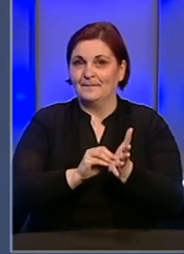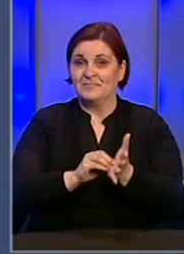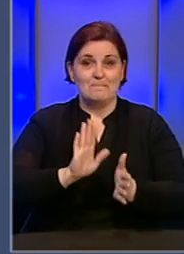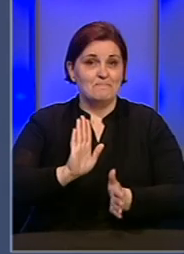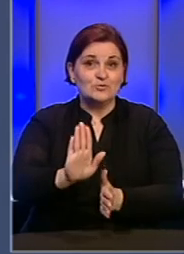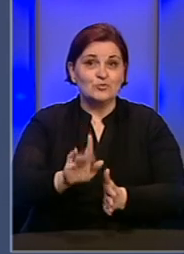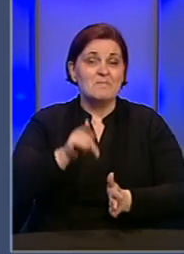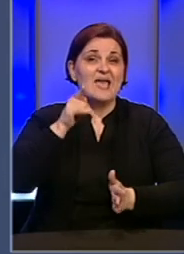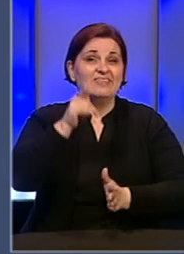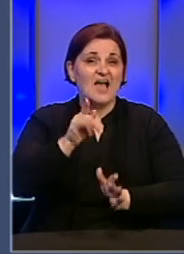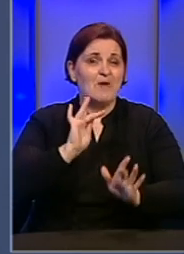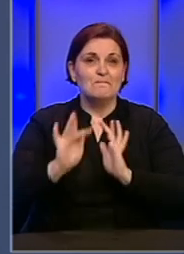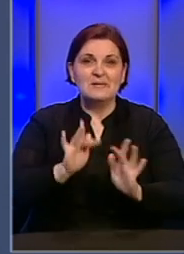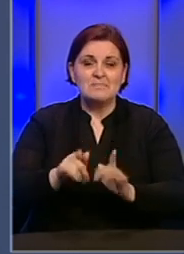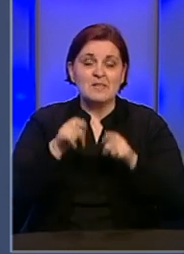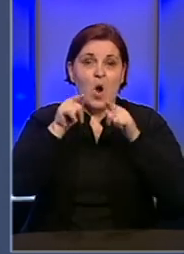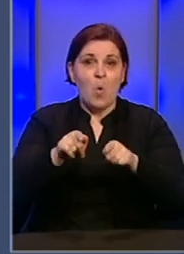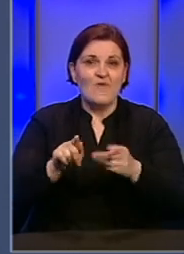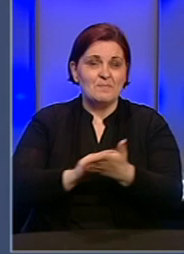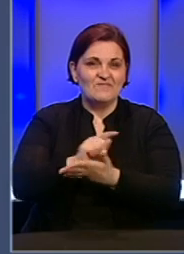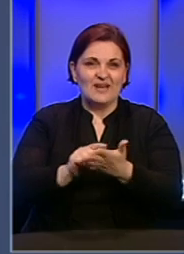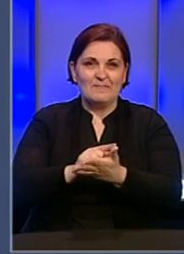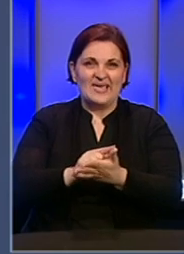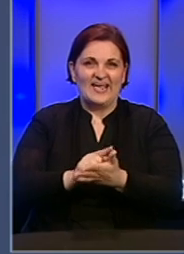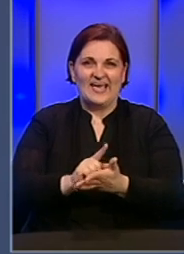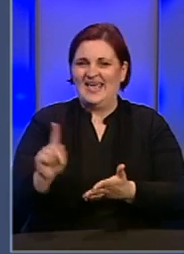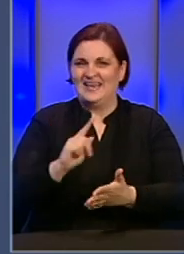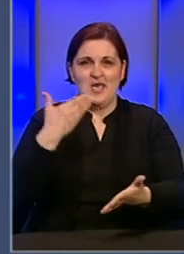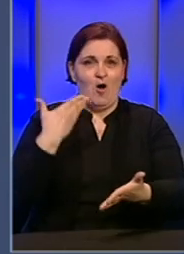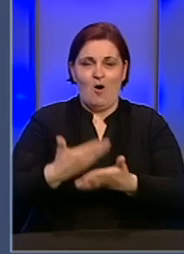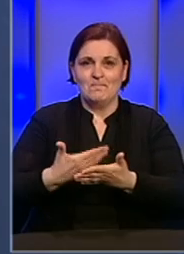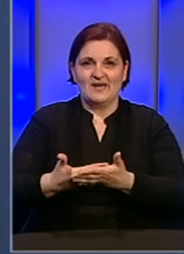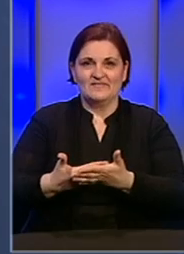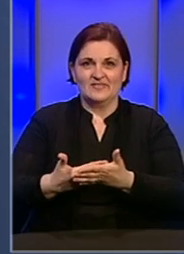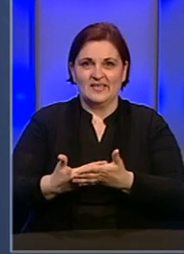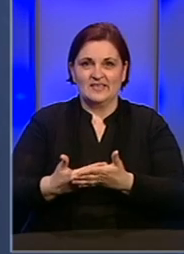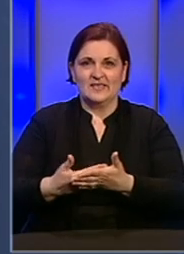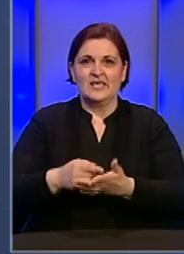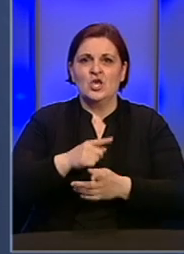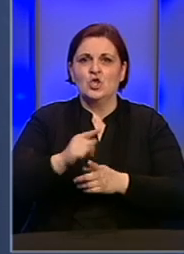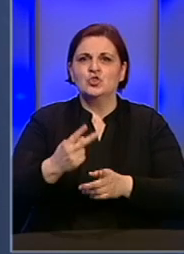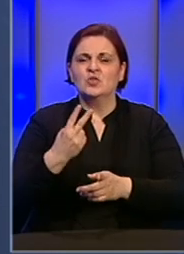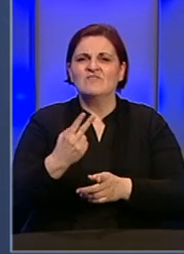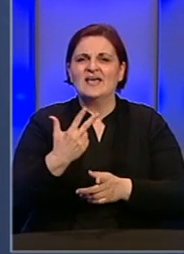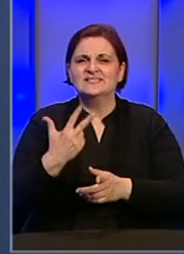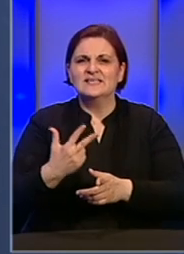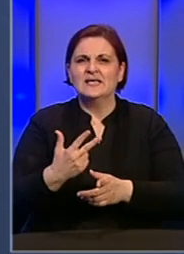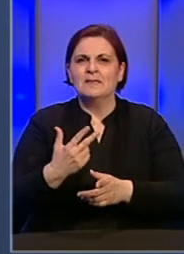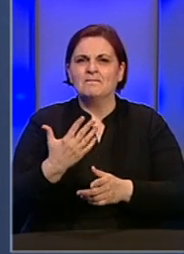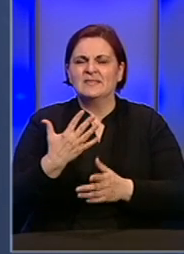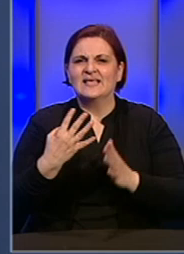Međutim, takva primjedba u ovakvim vremenima nije opravdana. Do 23 i 59